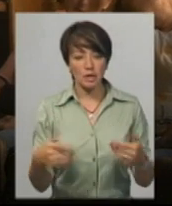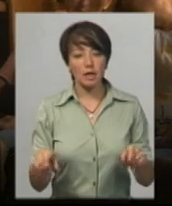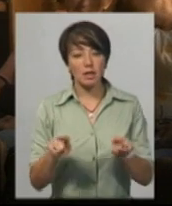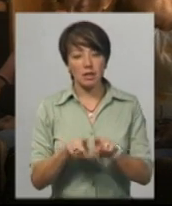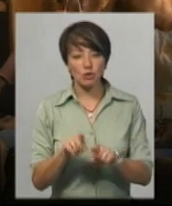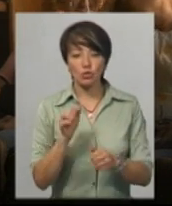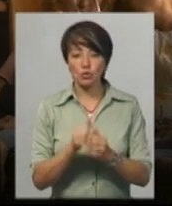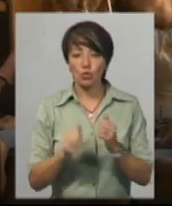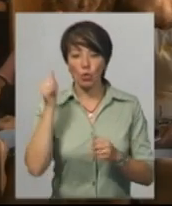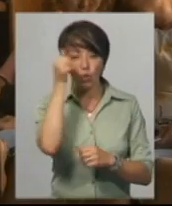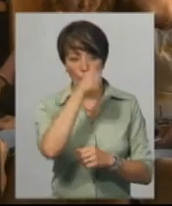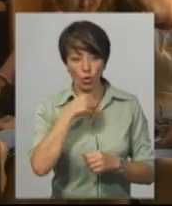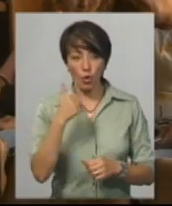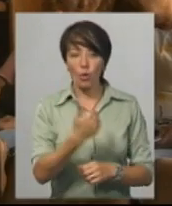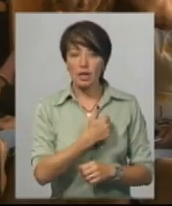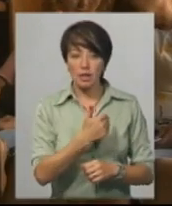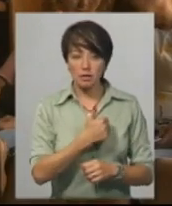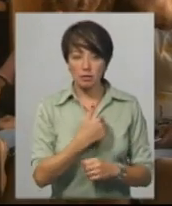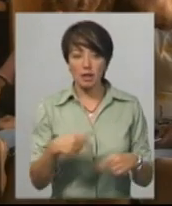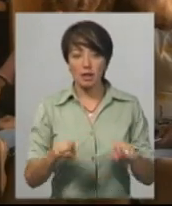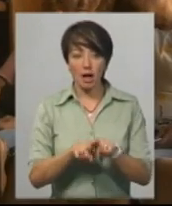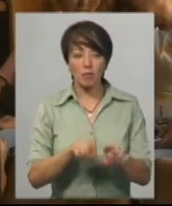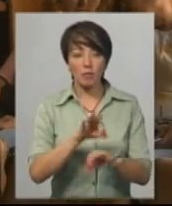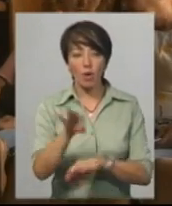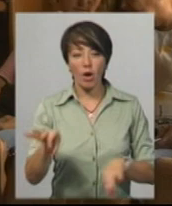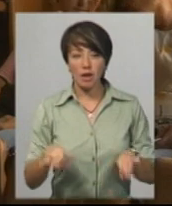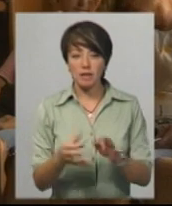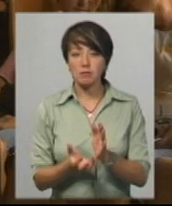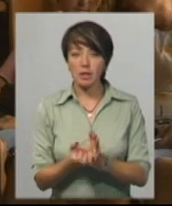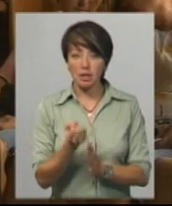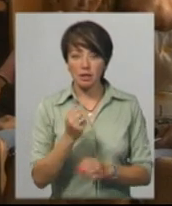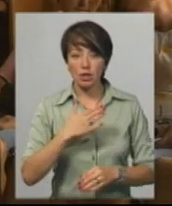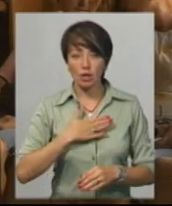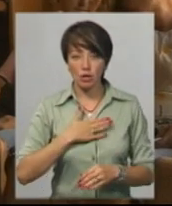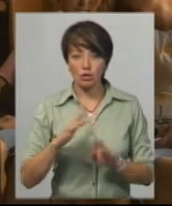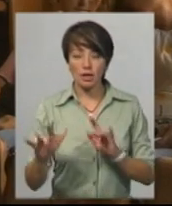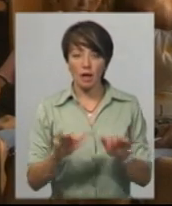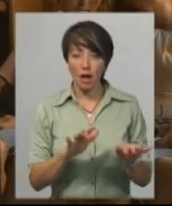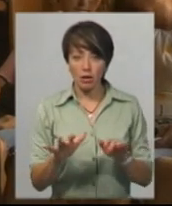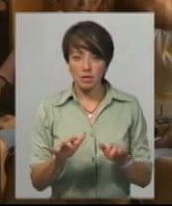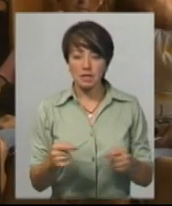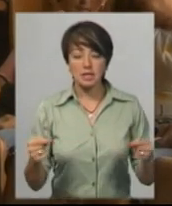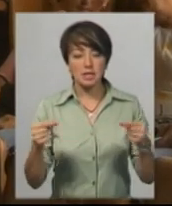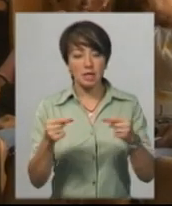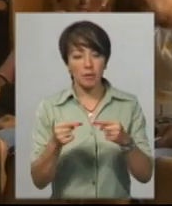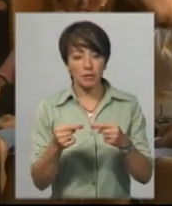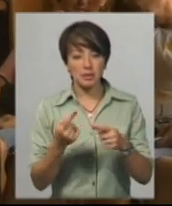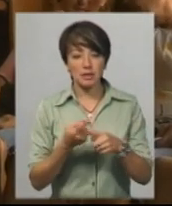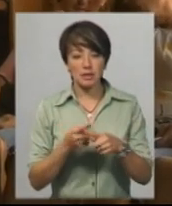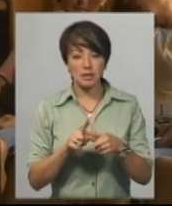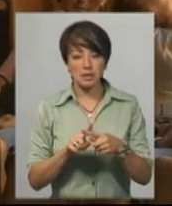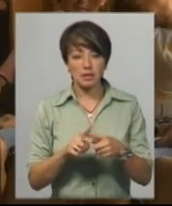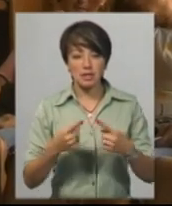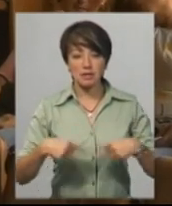щороку. Хотілося б такий проєкт з підтримки нашої діяльності саме в цій